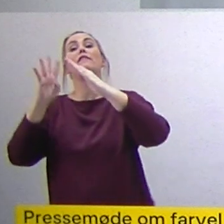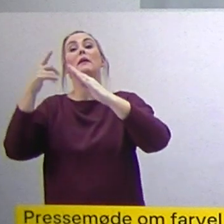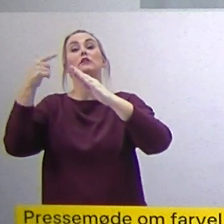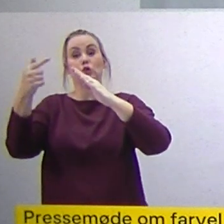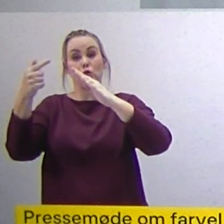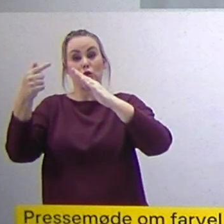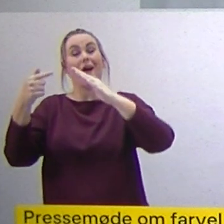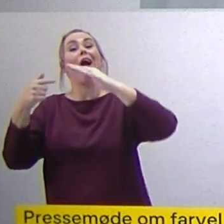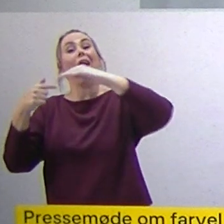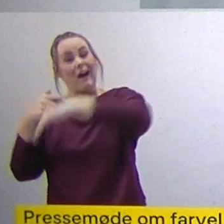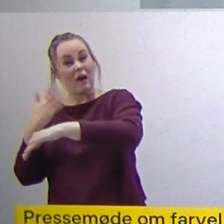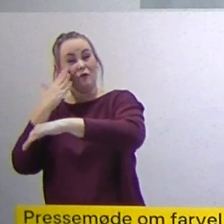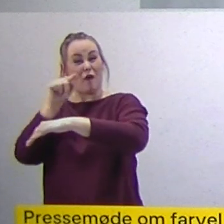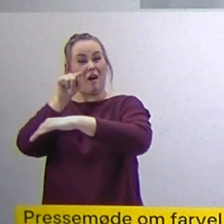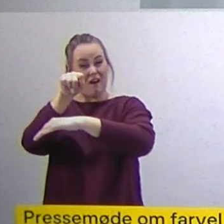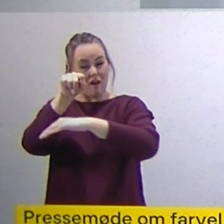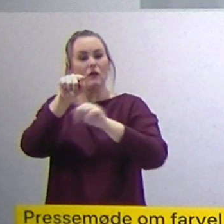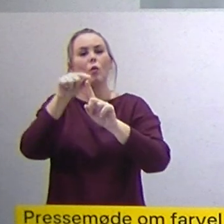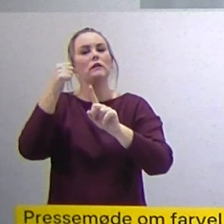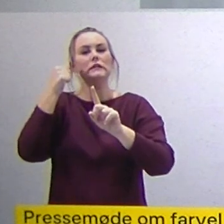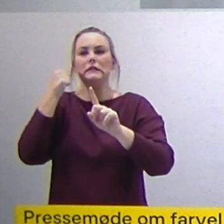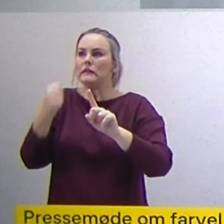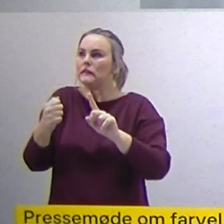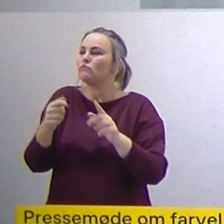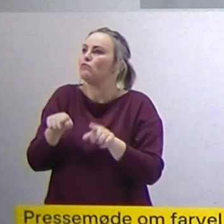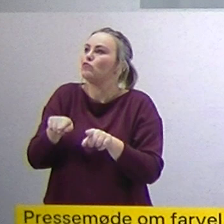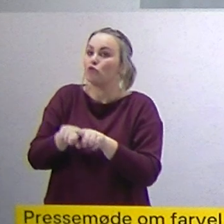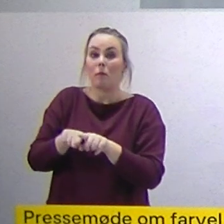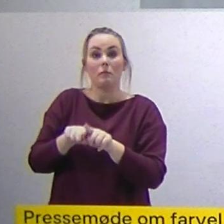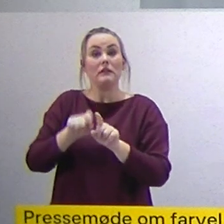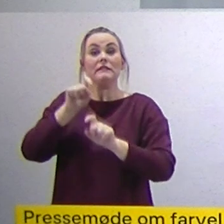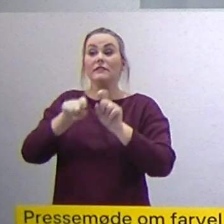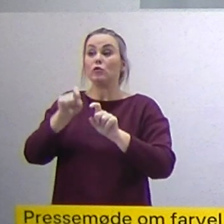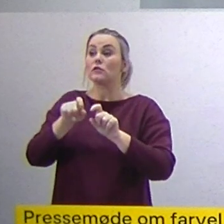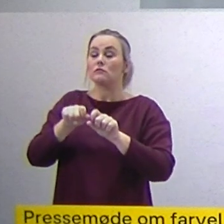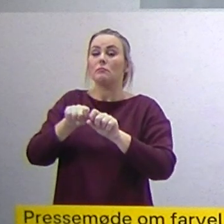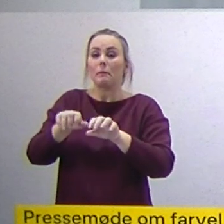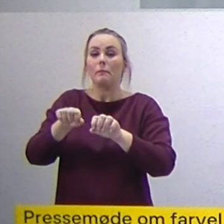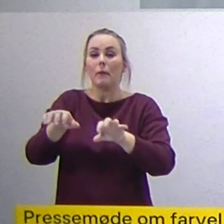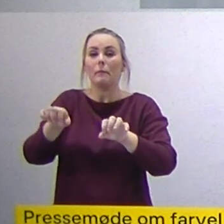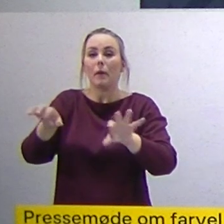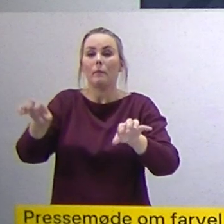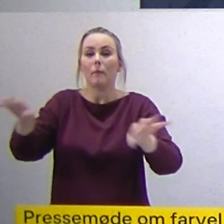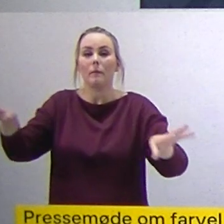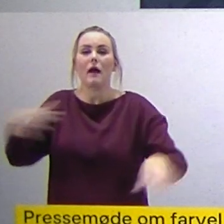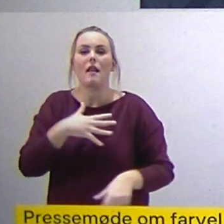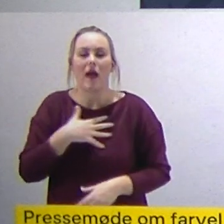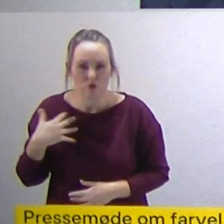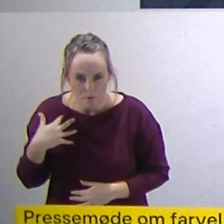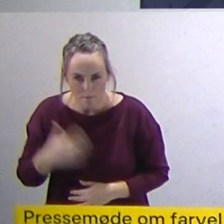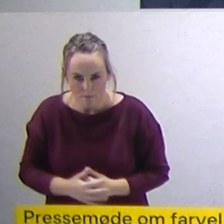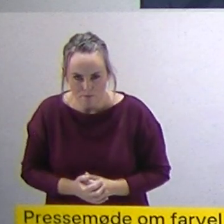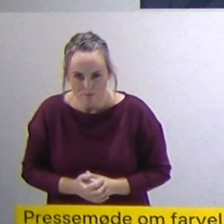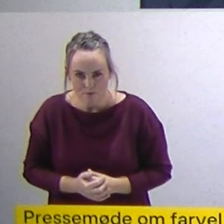simpelthen det her med, at der er for få modtagelige, sådan at vi jo simpelthen løber langsommere. Man kan sige, der er nogle